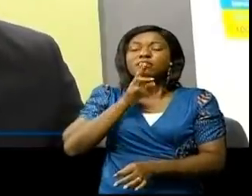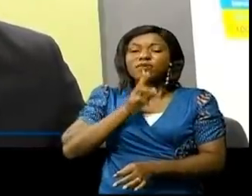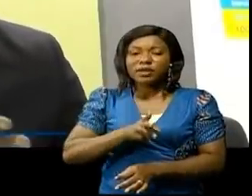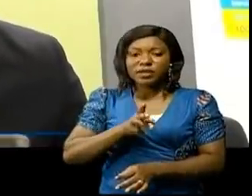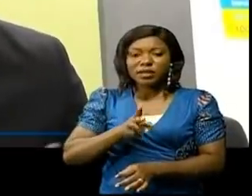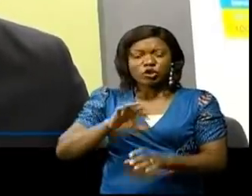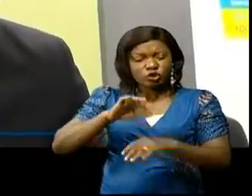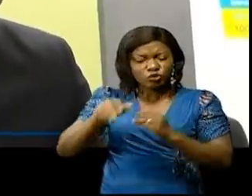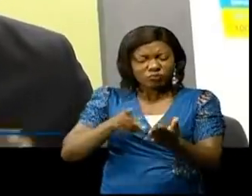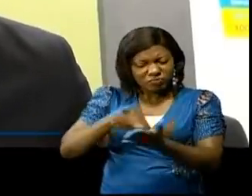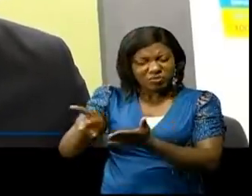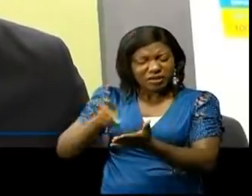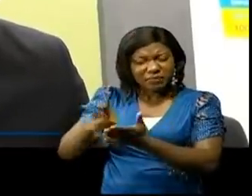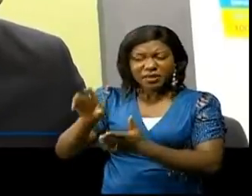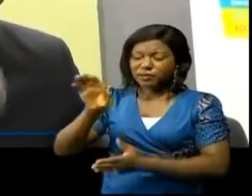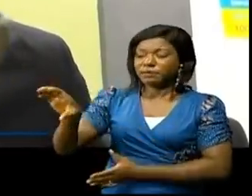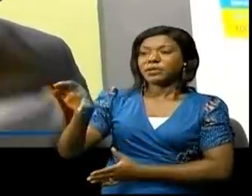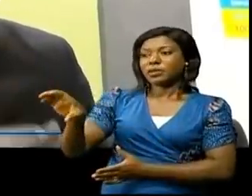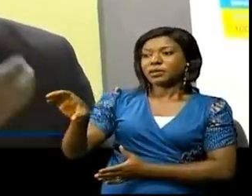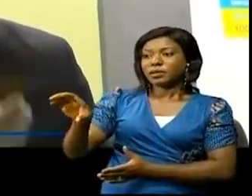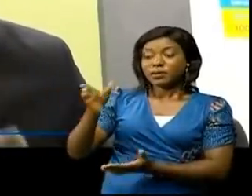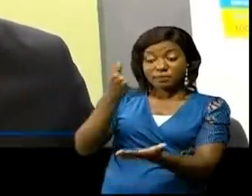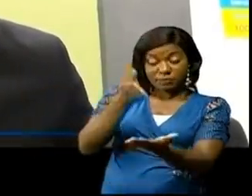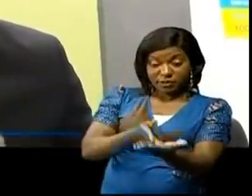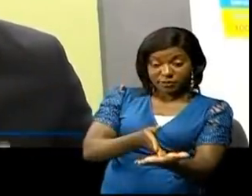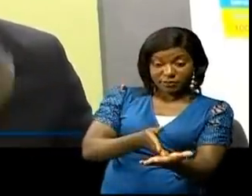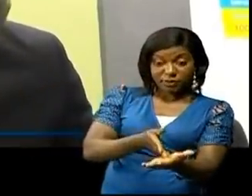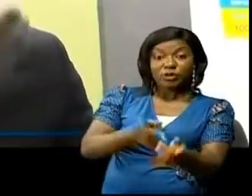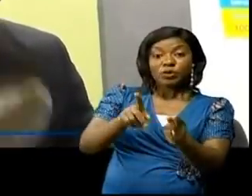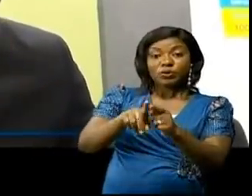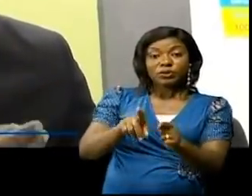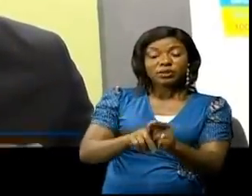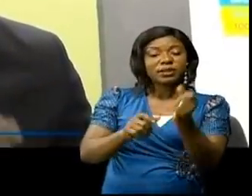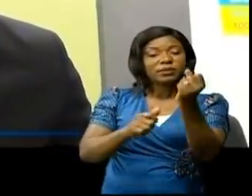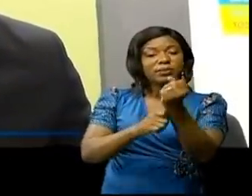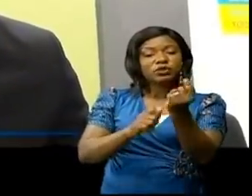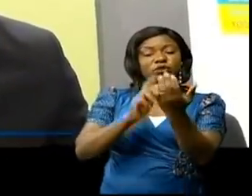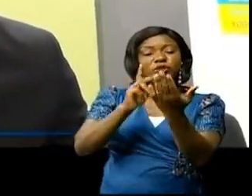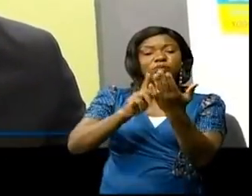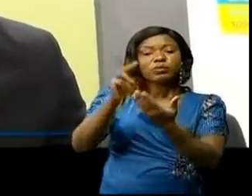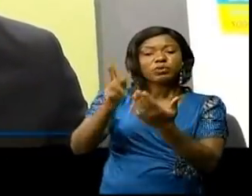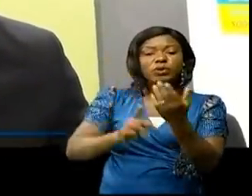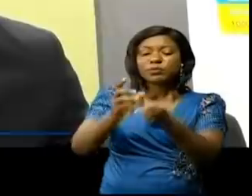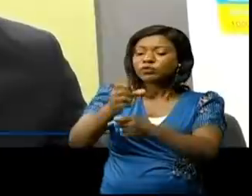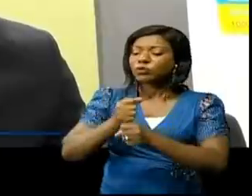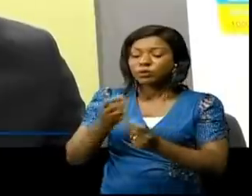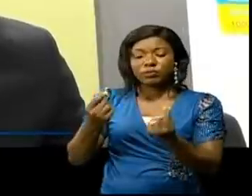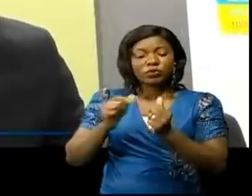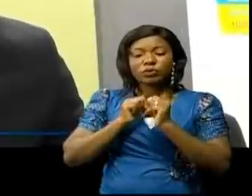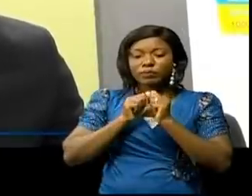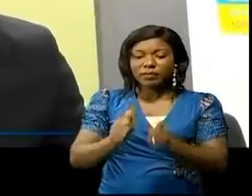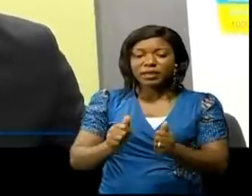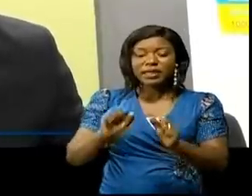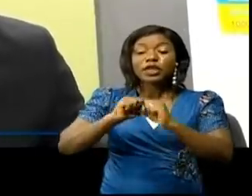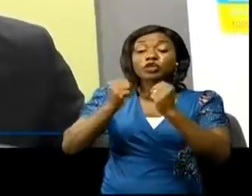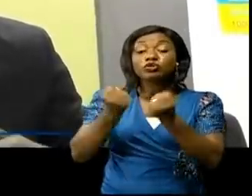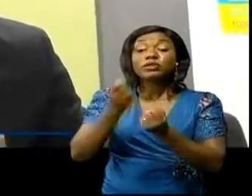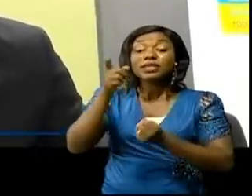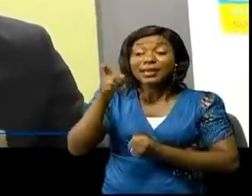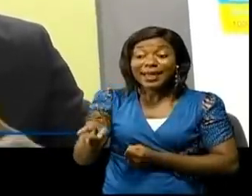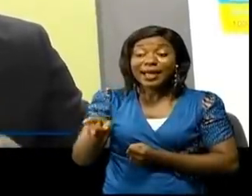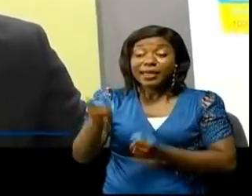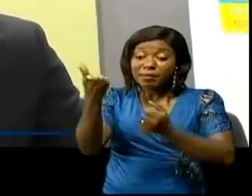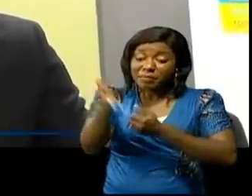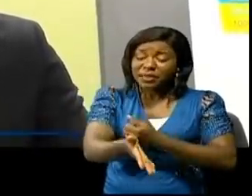les rélevés bancaires par appui et afférents. Et puis, ce ne sont pas les agents du programme qui perçoivent. Il y a une société qui est